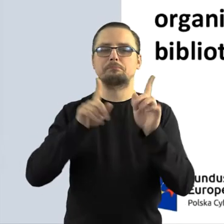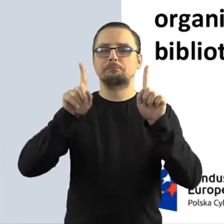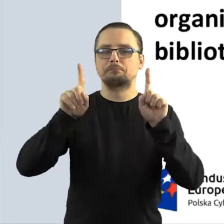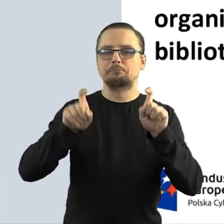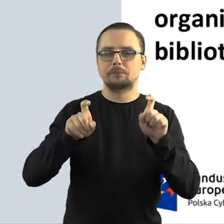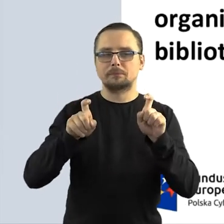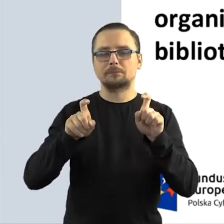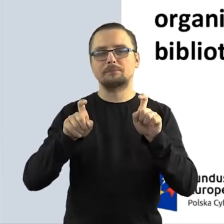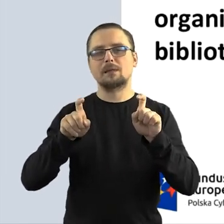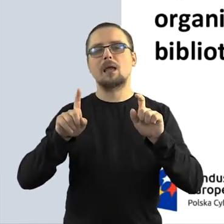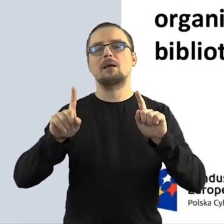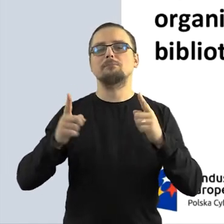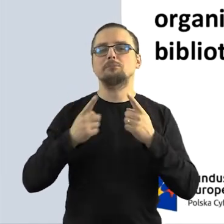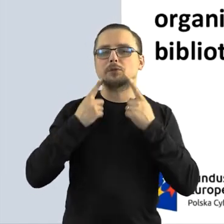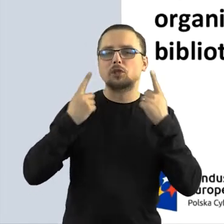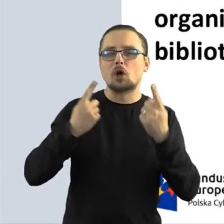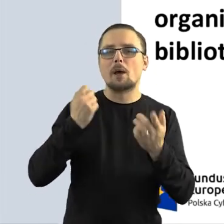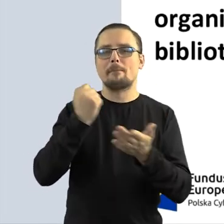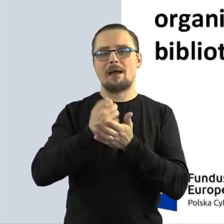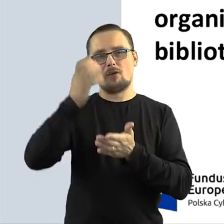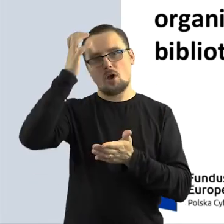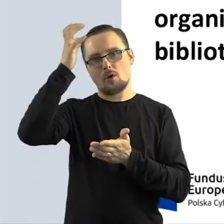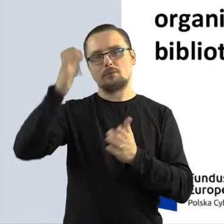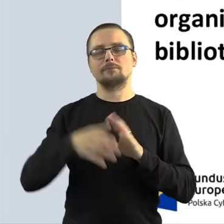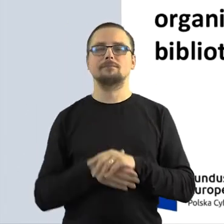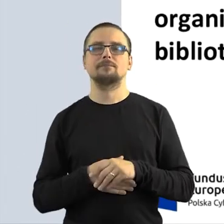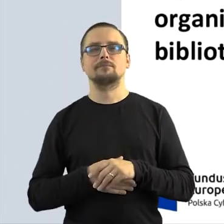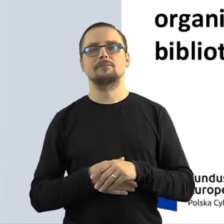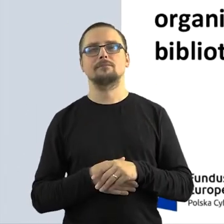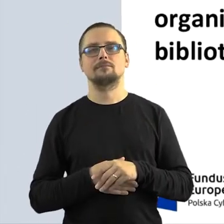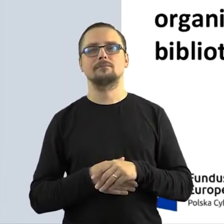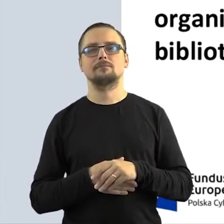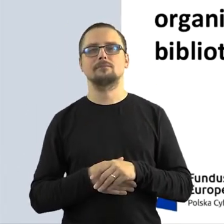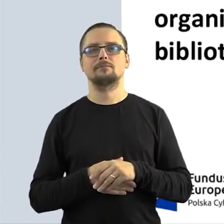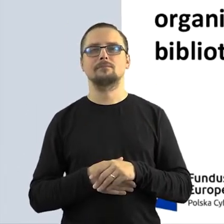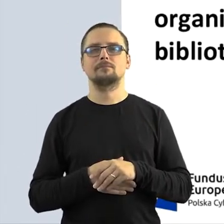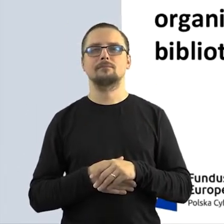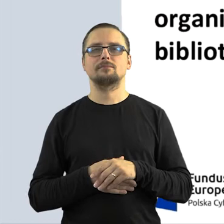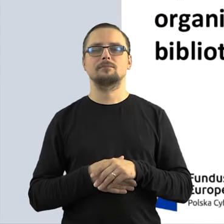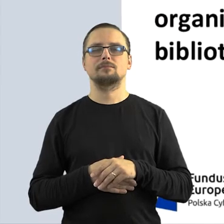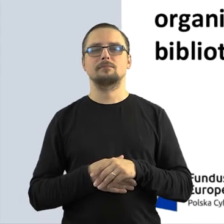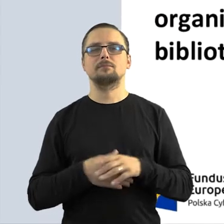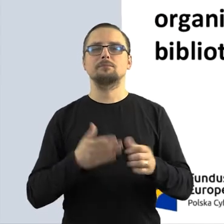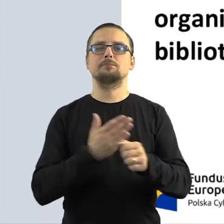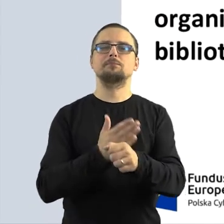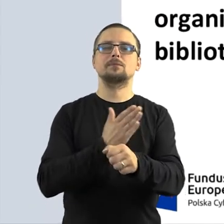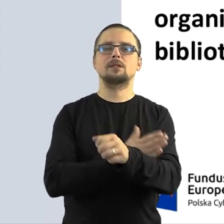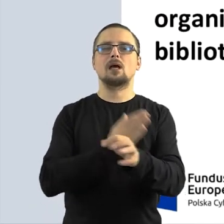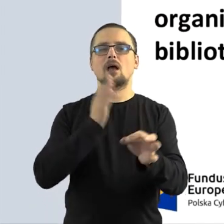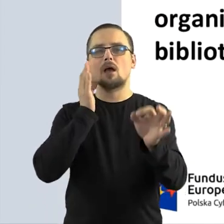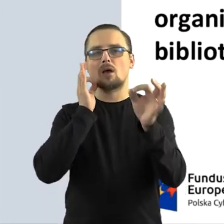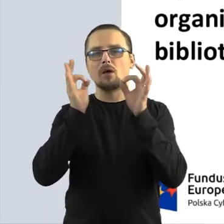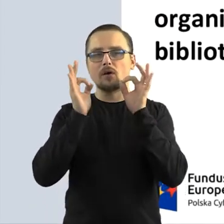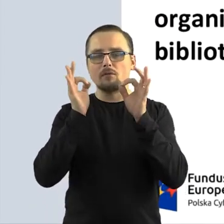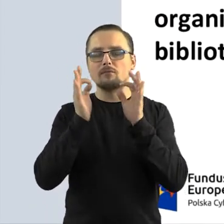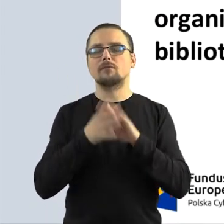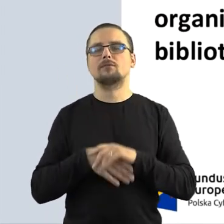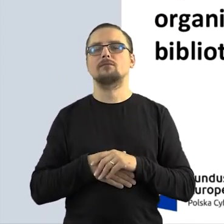Zaczynamy przygodę z prawem autorskim, ale zanim przejdziemy do takich wskazówek, informacji